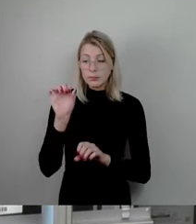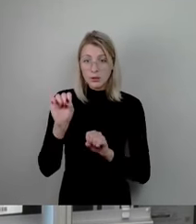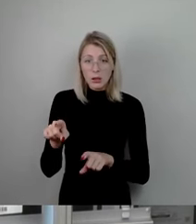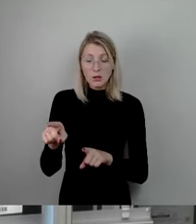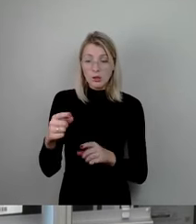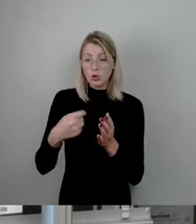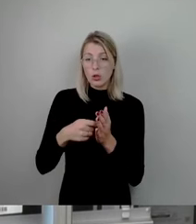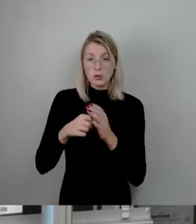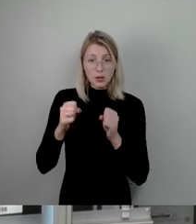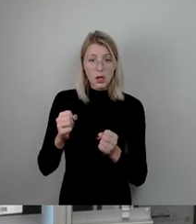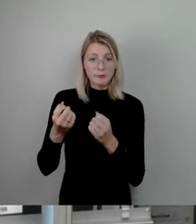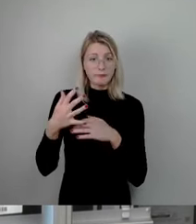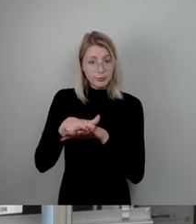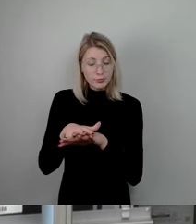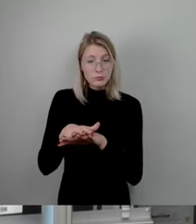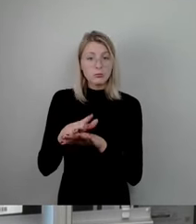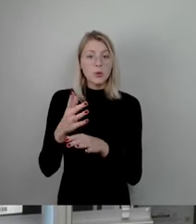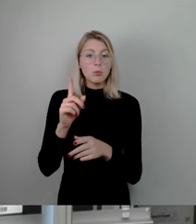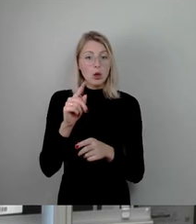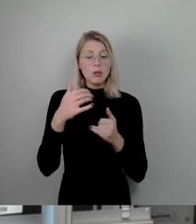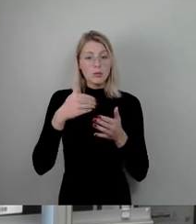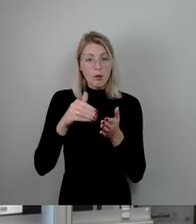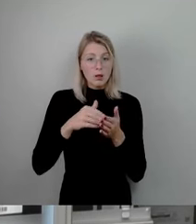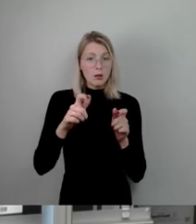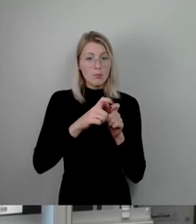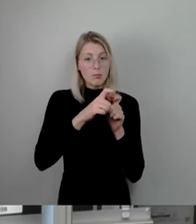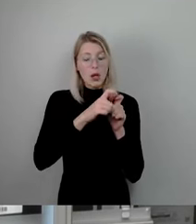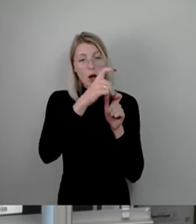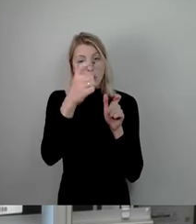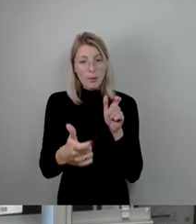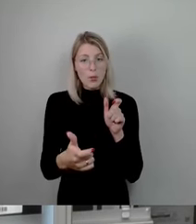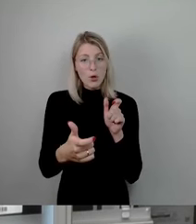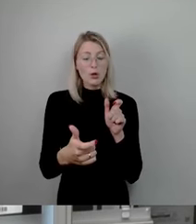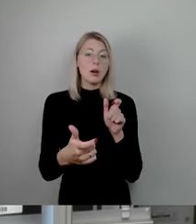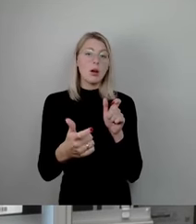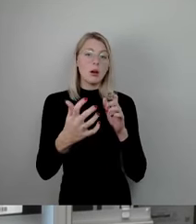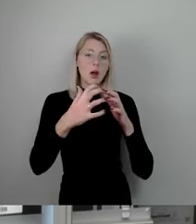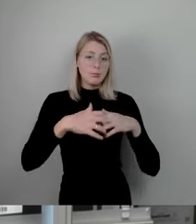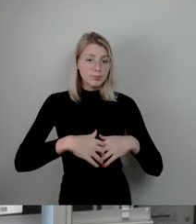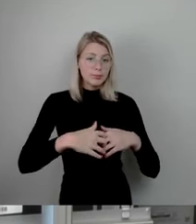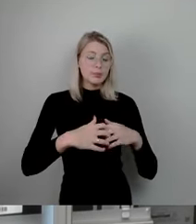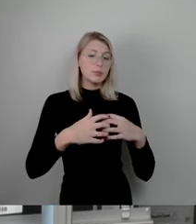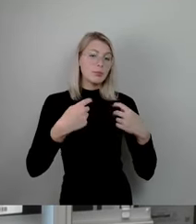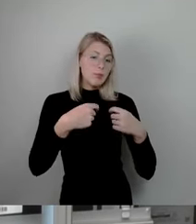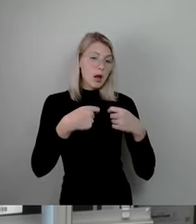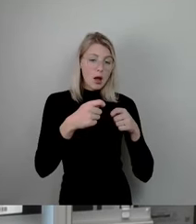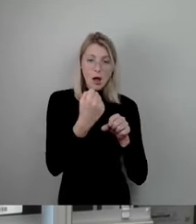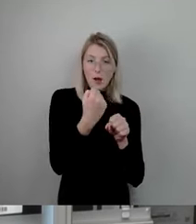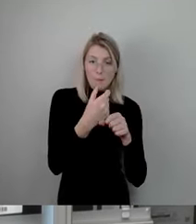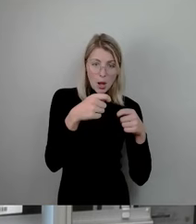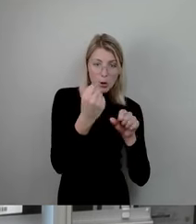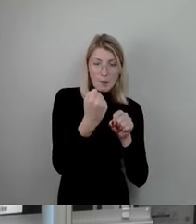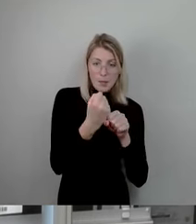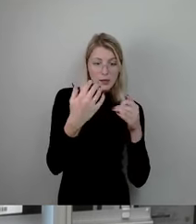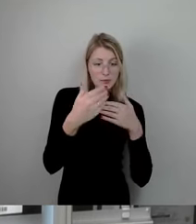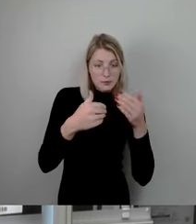um entsprechend jetzt die weiteren Abbrucharbeiten bei der Carola-Brücke vornehmen zu können oder auch die Sicherungsarbeiten, die da noch dazugehören, also sprich auch Sicherheit. Das wird